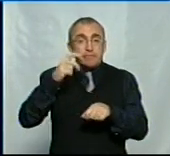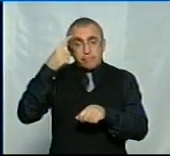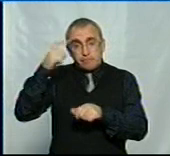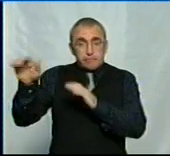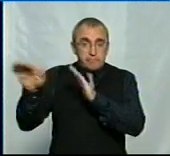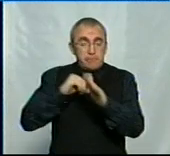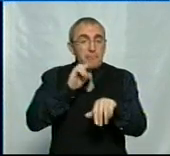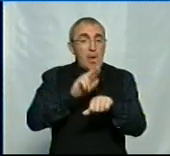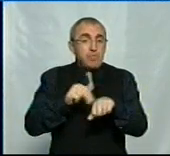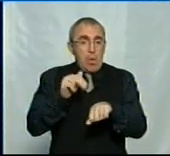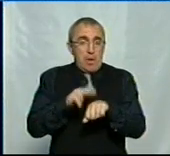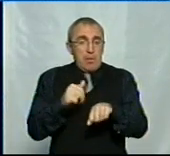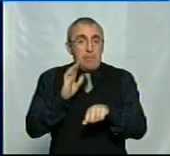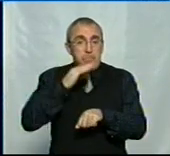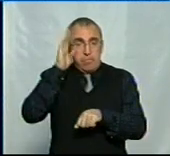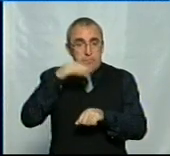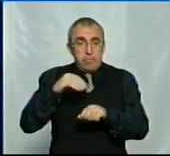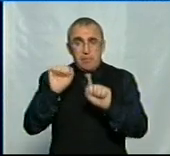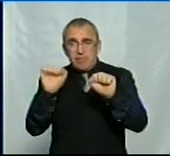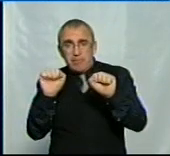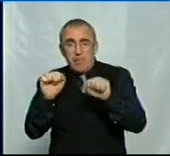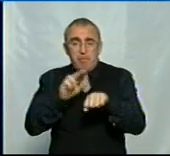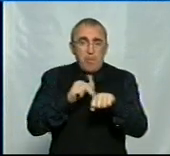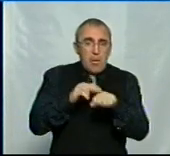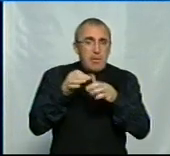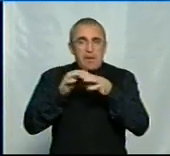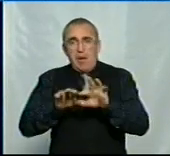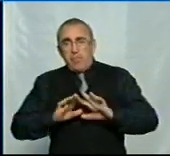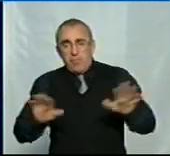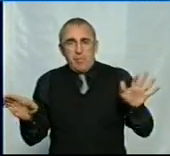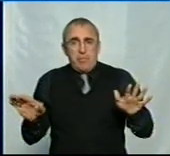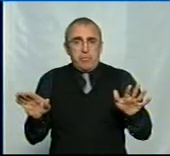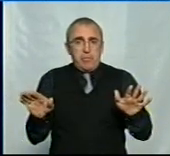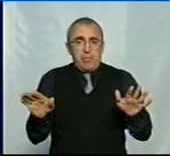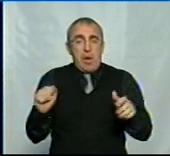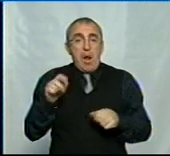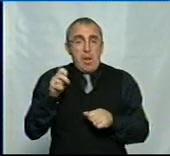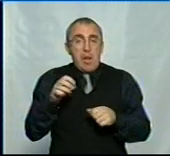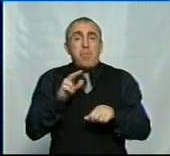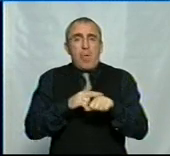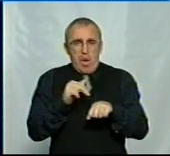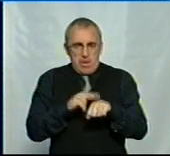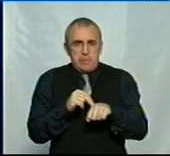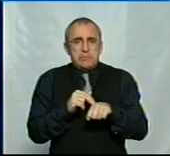поліцію. Батьки барикадуються. Поліцію не пускаються. Але поліція